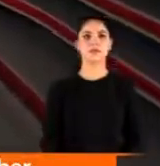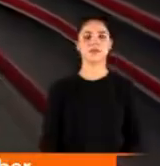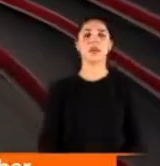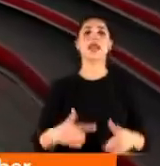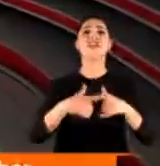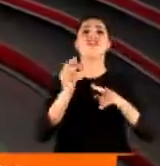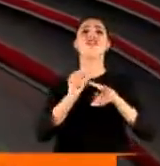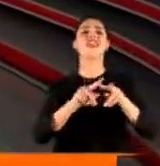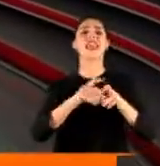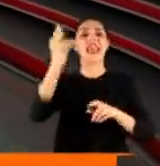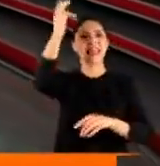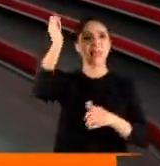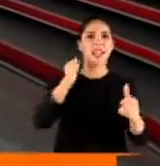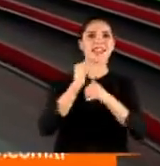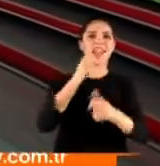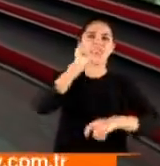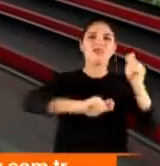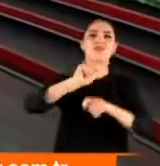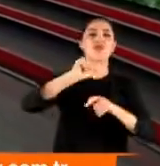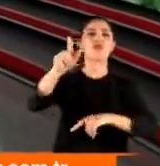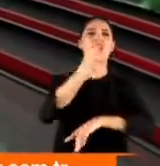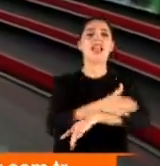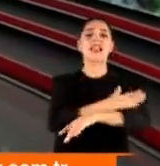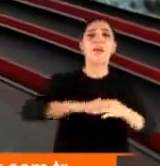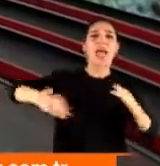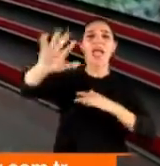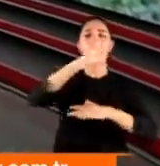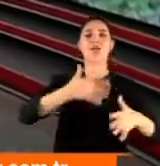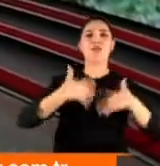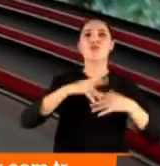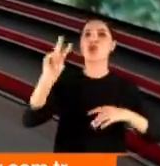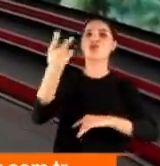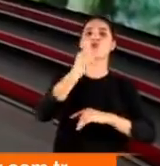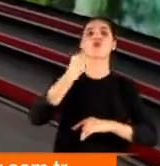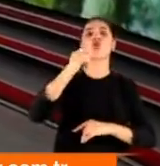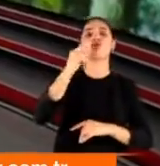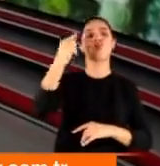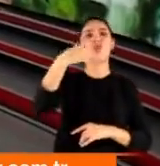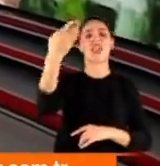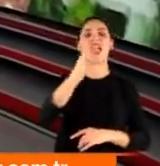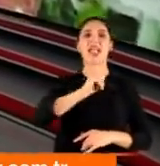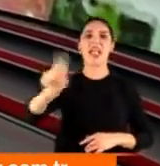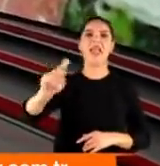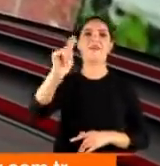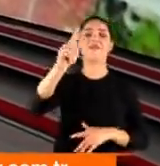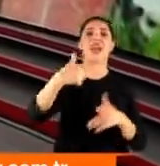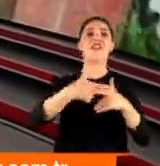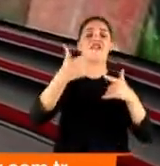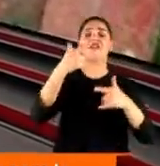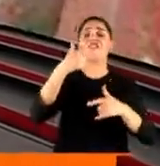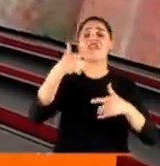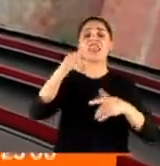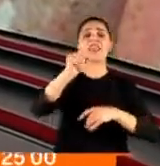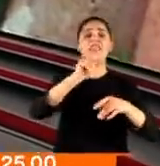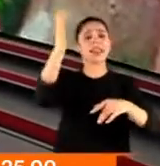Fikirtepe yeniden inşa edilecek semt sakinlerini heyecanlandıran bu müjdenin talimatı Cumhurbaşkanı Erdoğan'dan geldi. Aslında Fikirtepe'deki kentsel